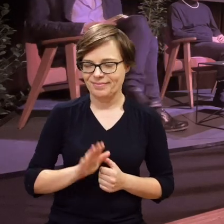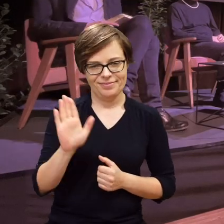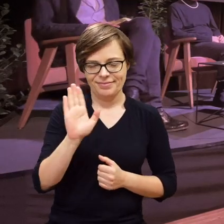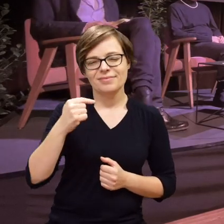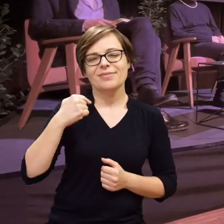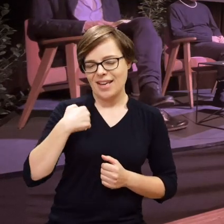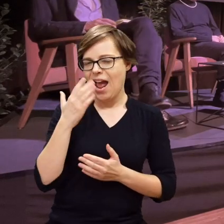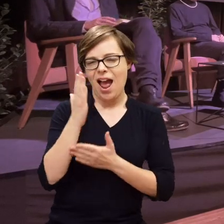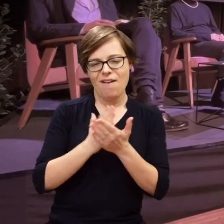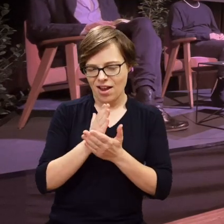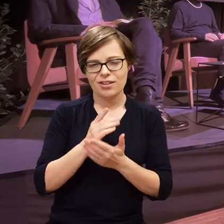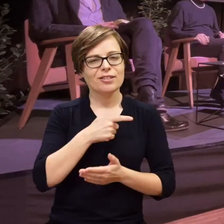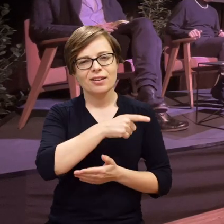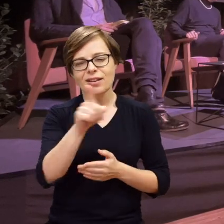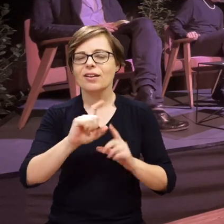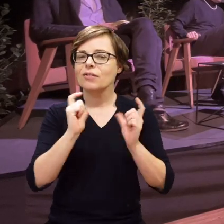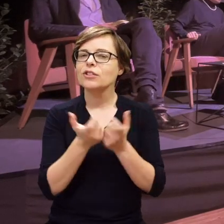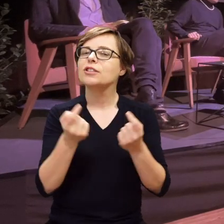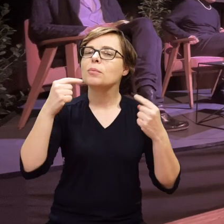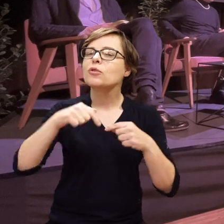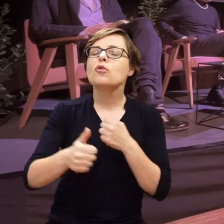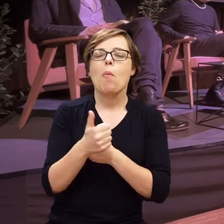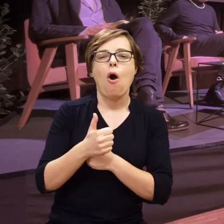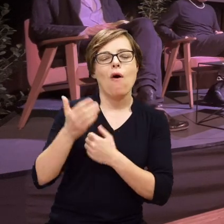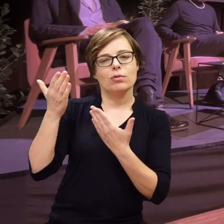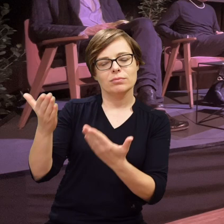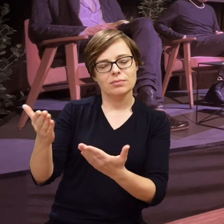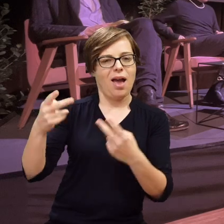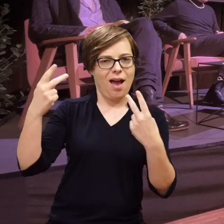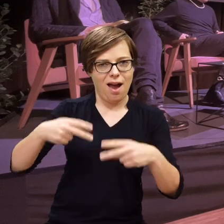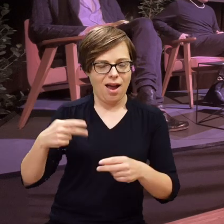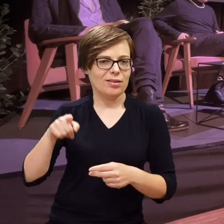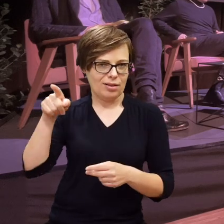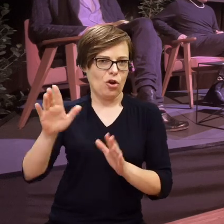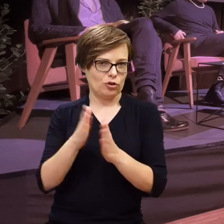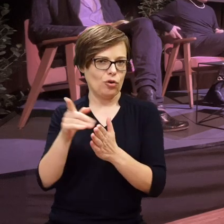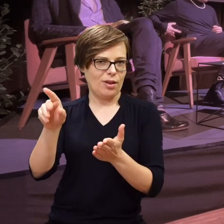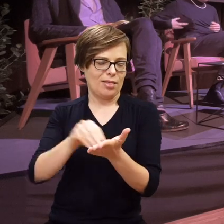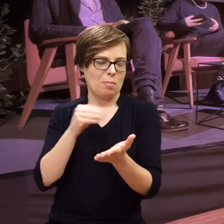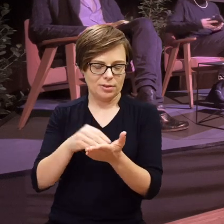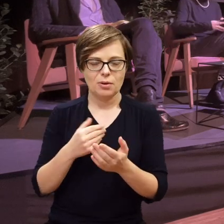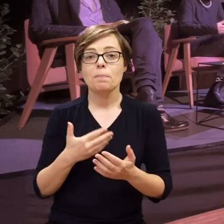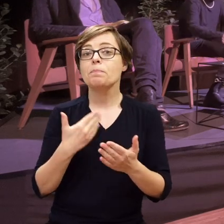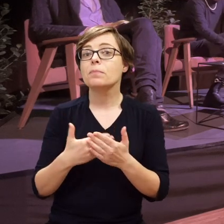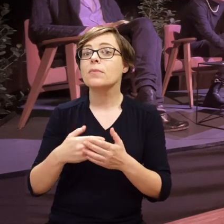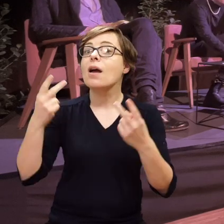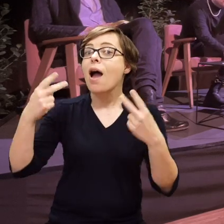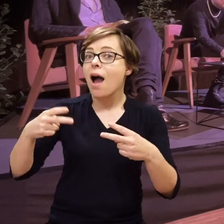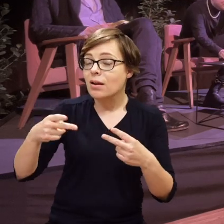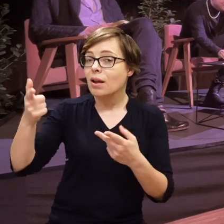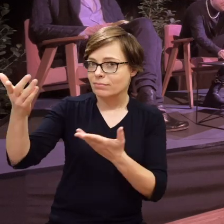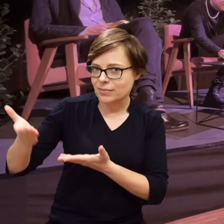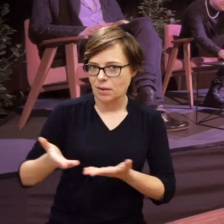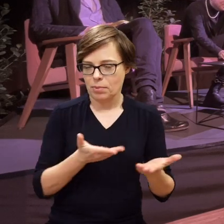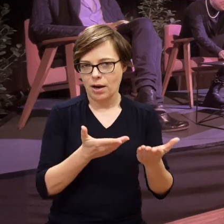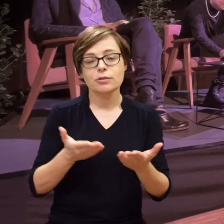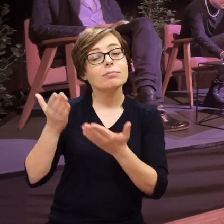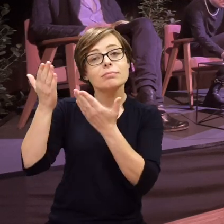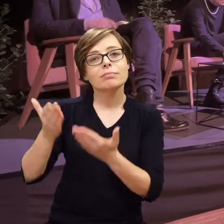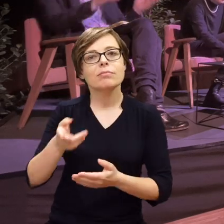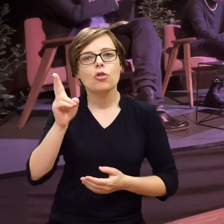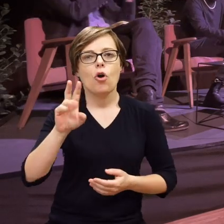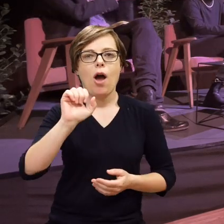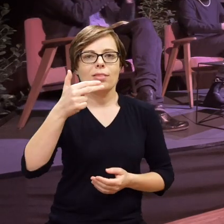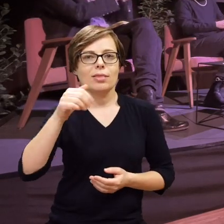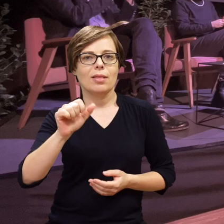A ja wierzę, że jednak nie, że jesteśmy tutaj ze względu na Anię, na książkę, którą stworzyłam. Więc Aniu, zapraszam Ciebie.